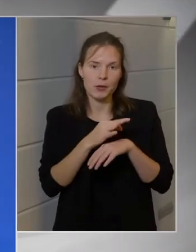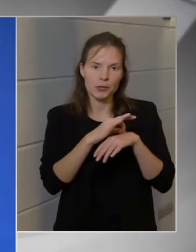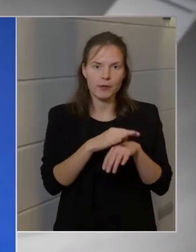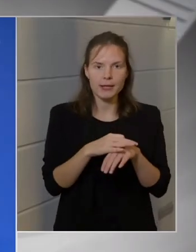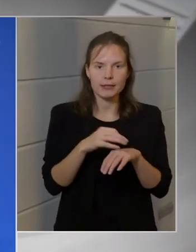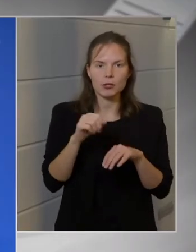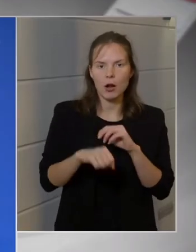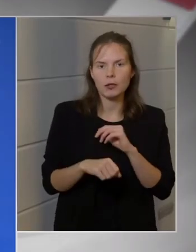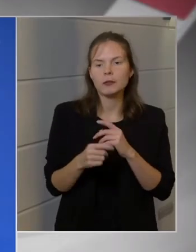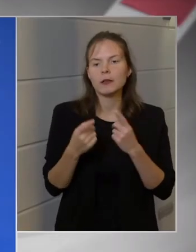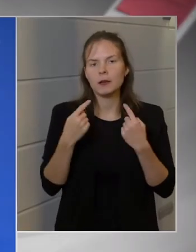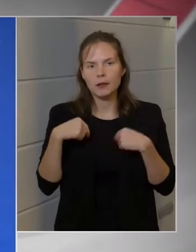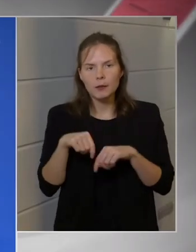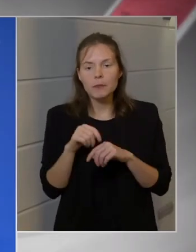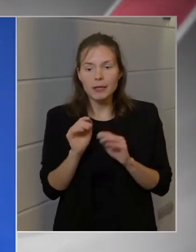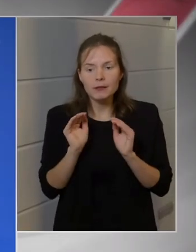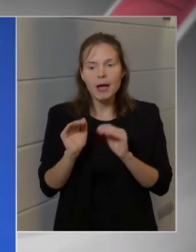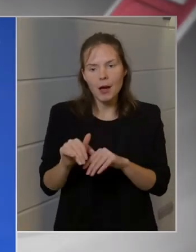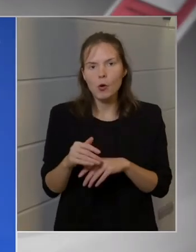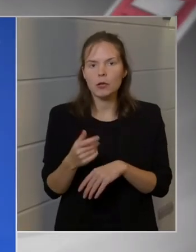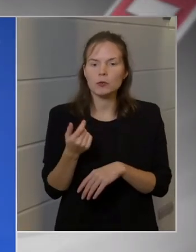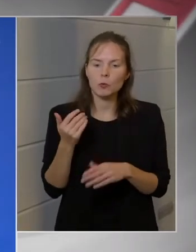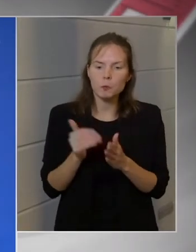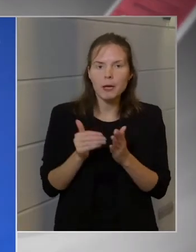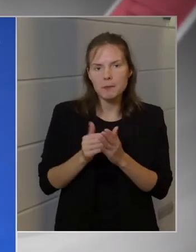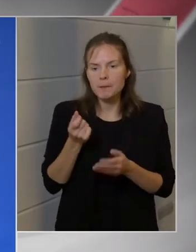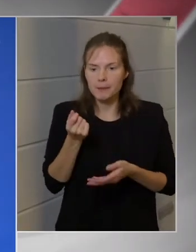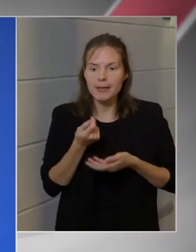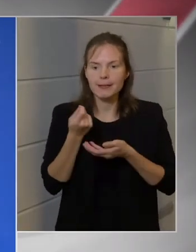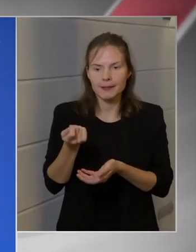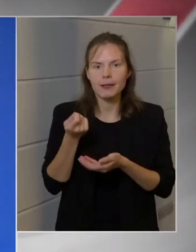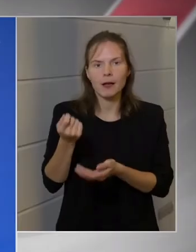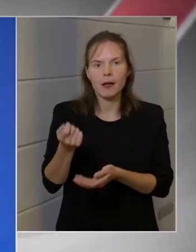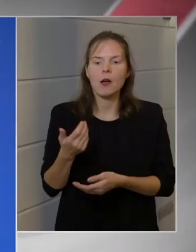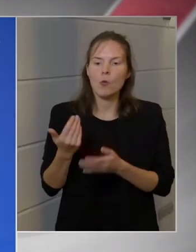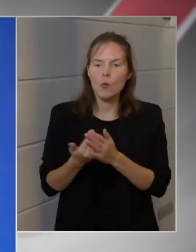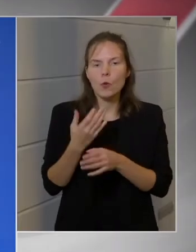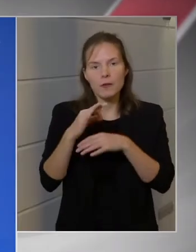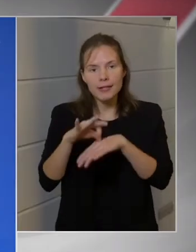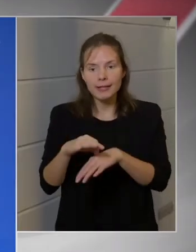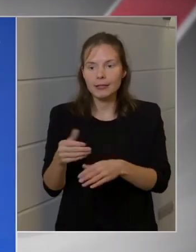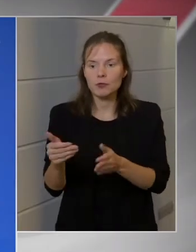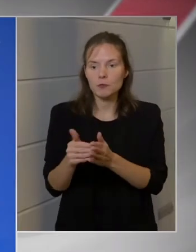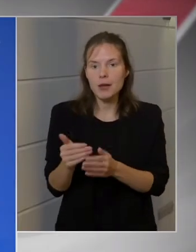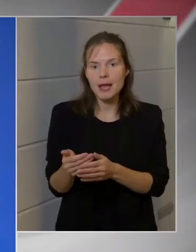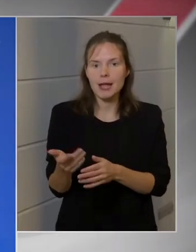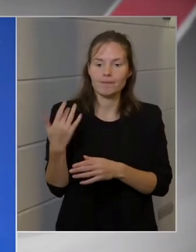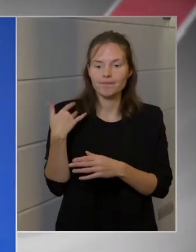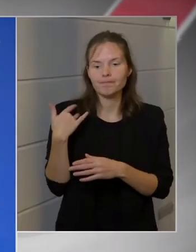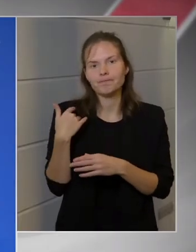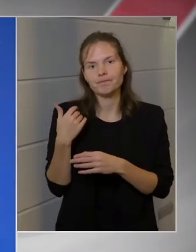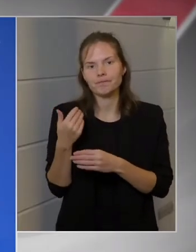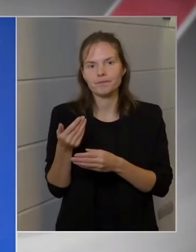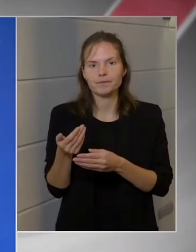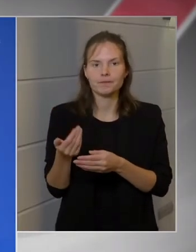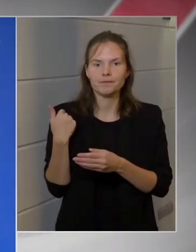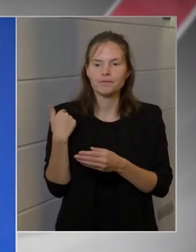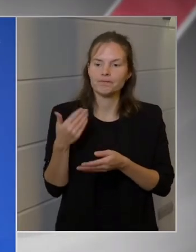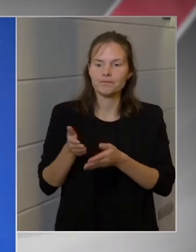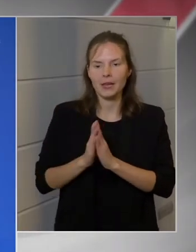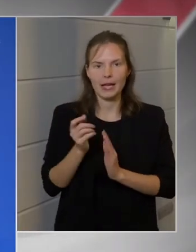támogatóan álltunk hozzá, és még adtunk pénzt. És most ezek után a főváros új vezetése pedig még kért pénzt. És erre mondtuk azt, hogy ezért